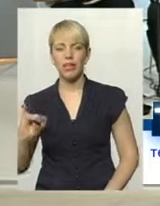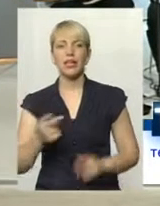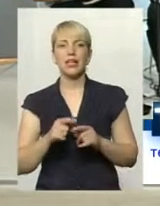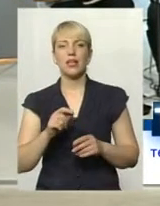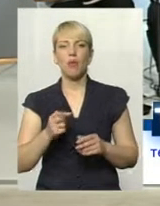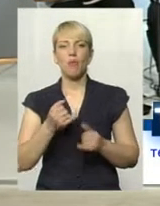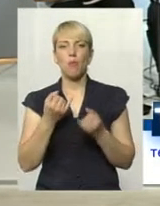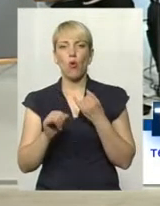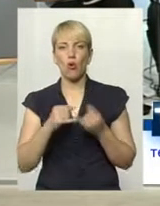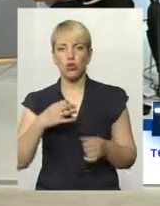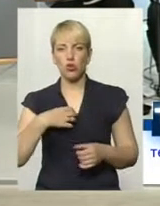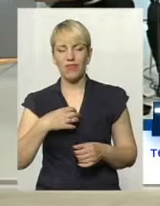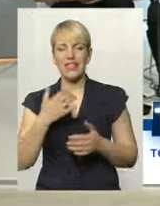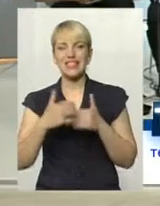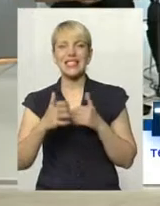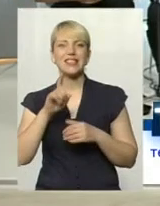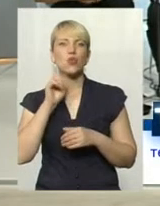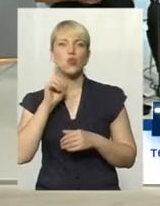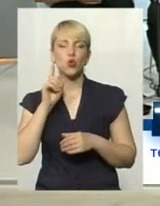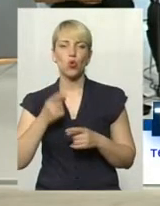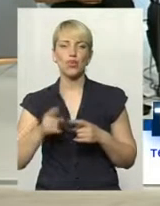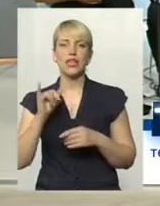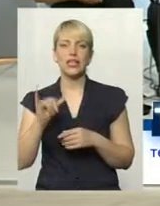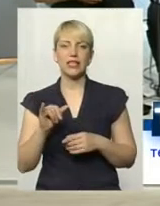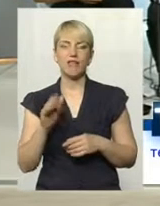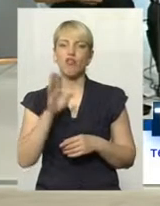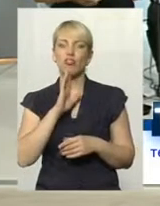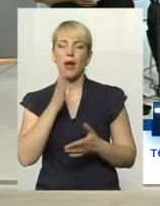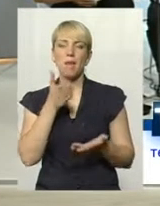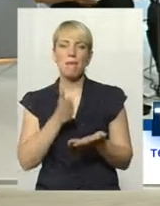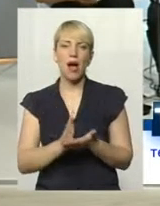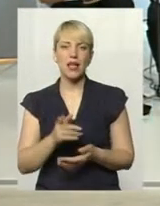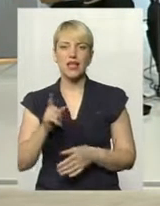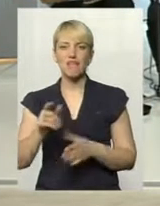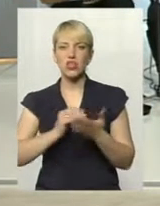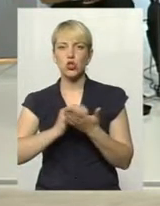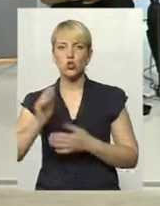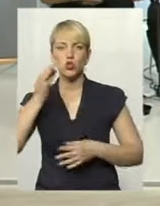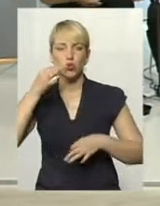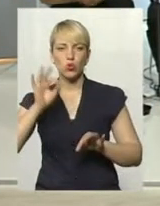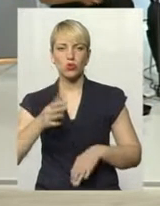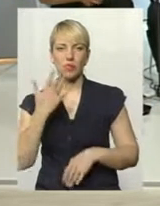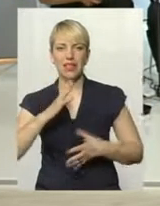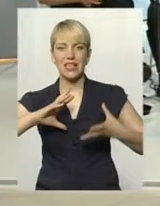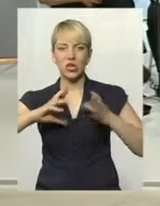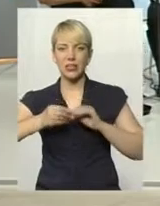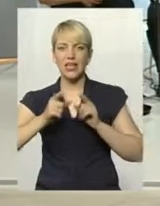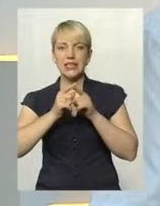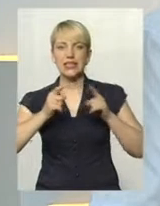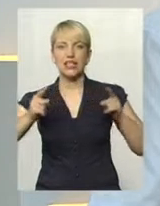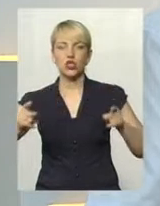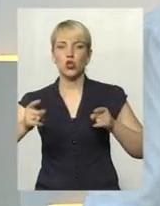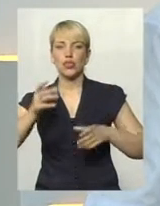Європи середі юніорок. І вона вже має досить високий досвід, і п'ятий результат сезону в світі все-таки.